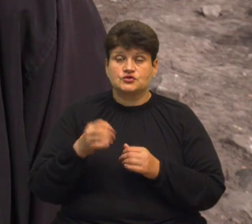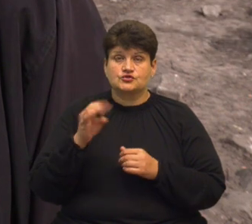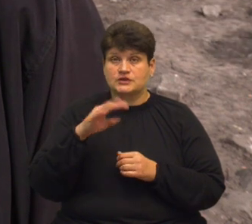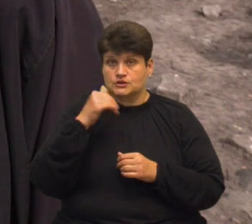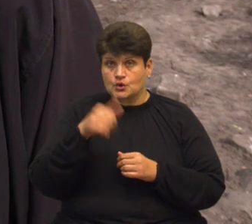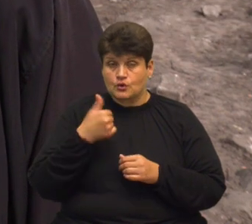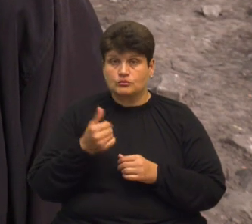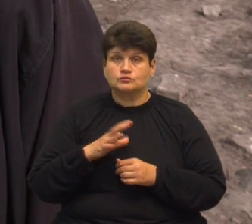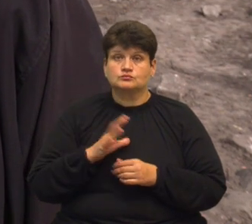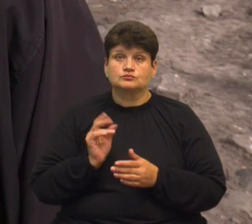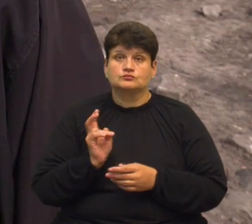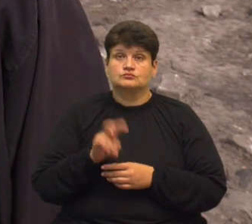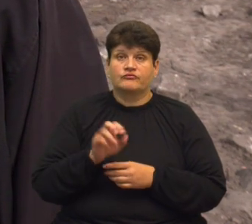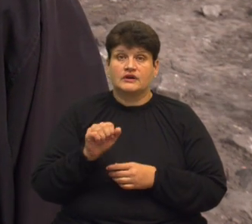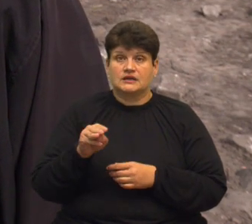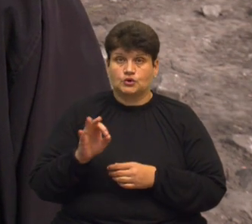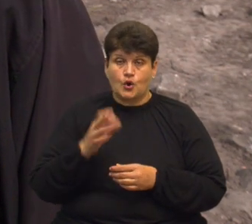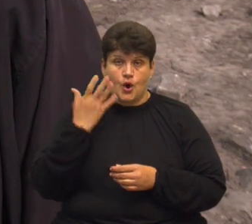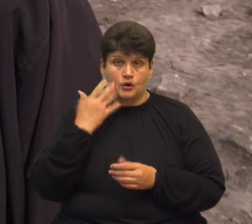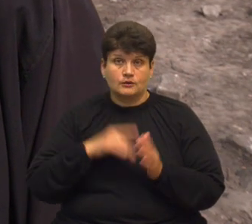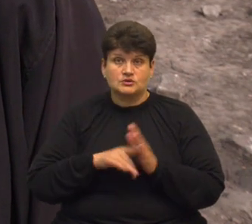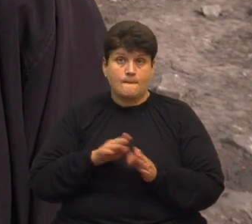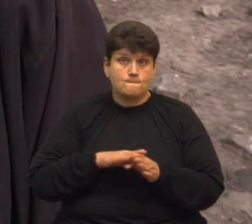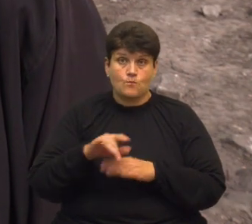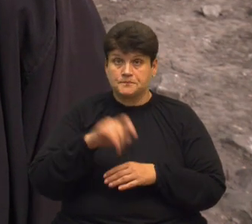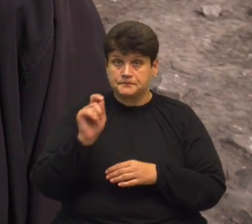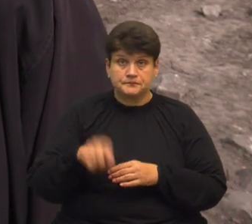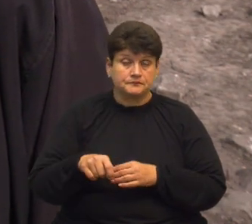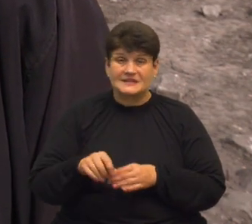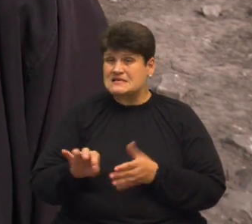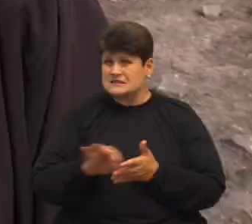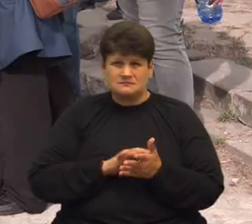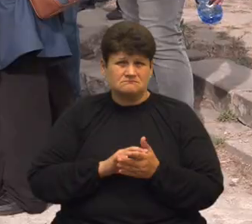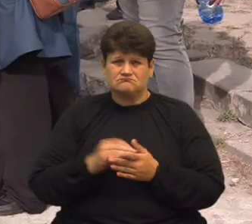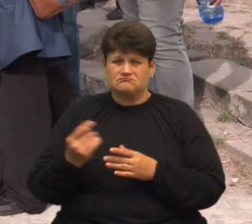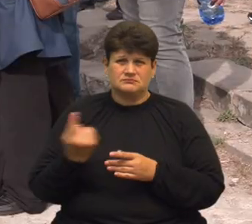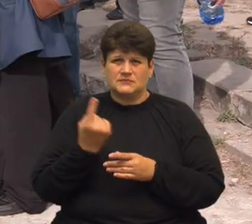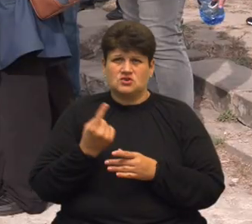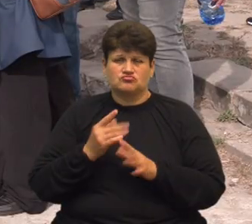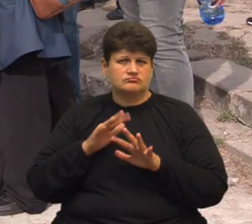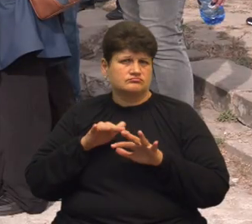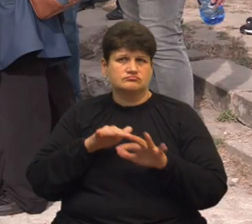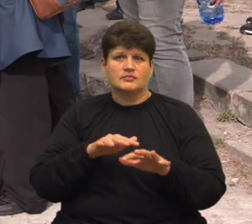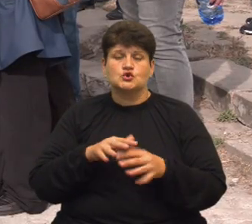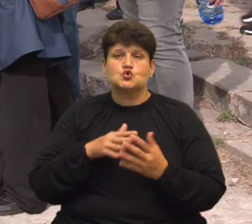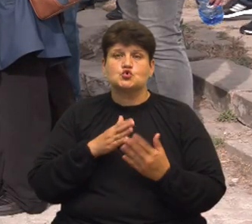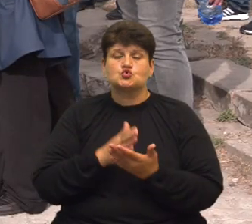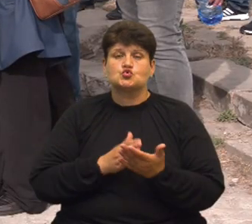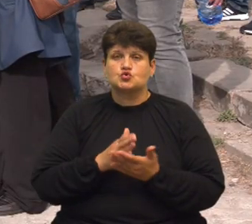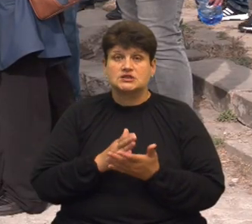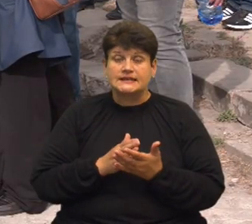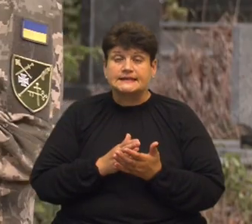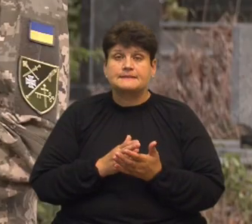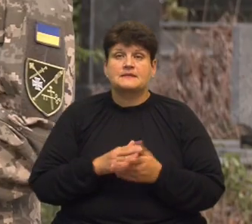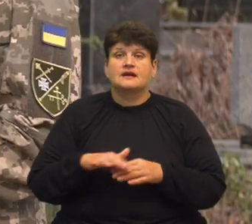АТО, і тільки почалася широкомасштабна війна, він в перших рідах пішов служити. За словами начальниці прислужби обласного